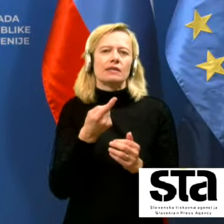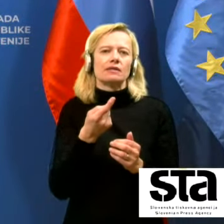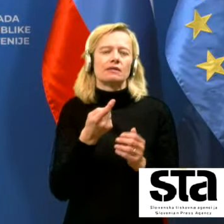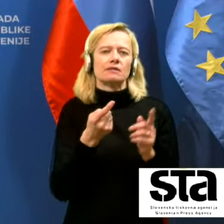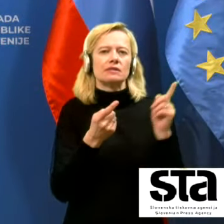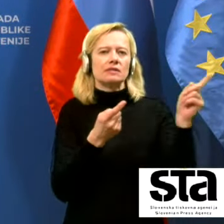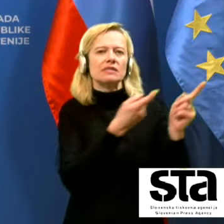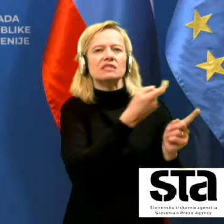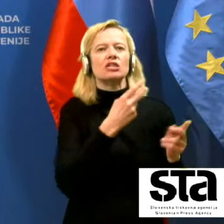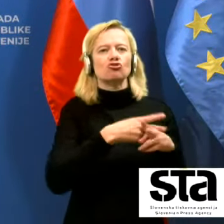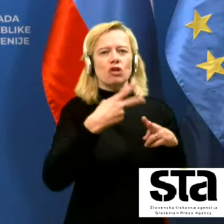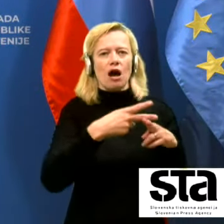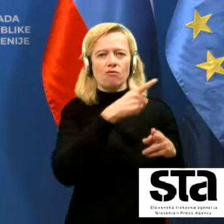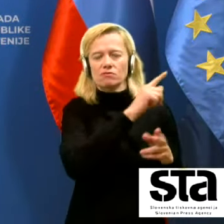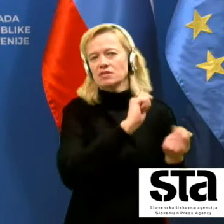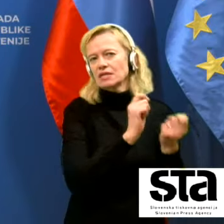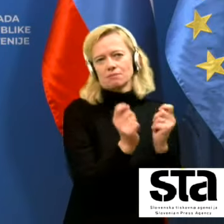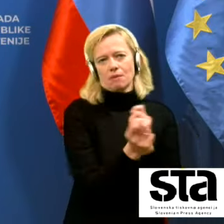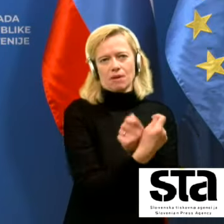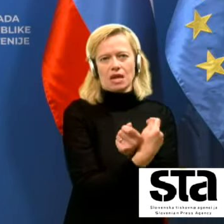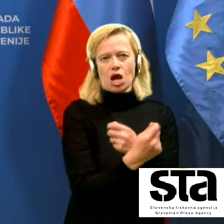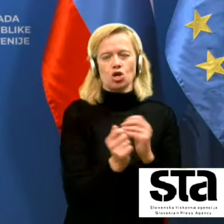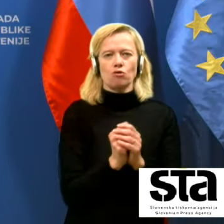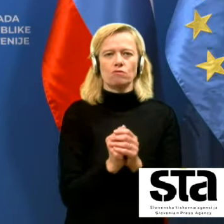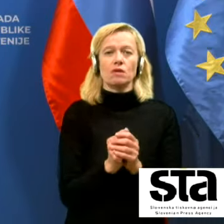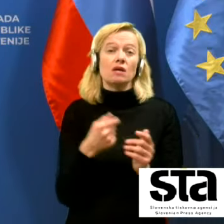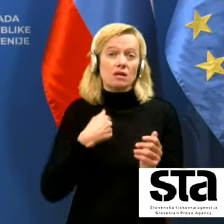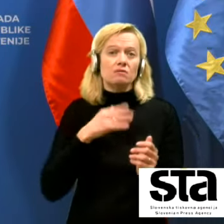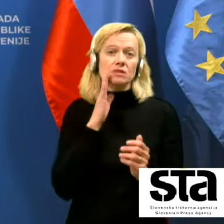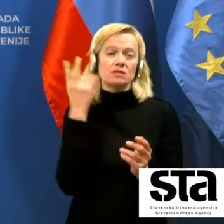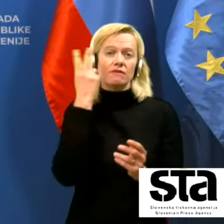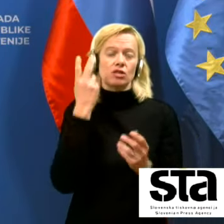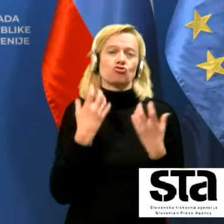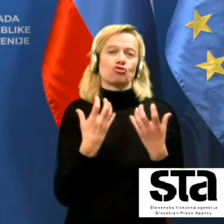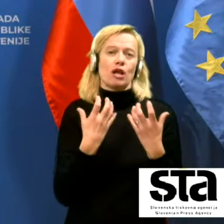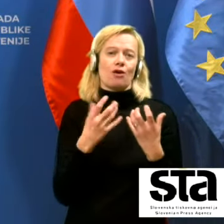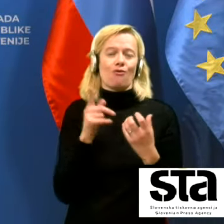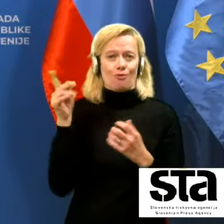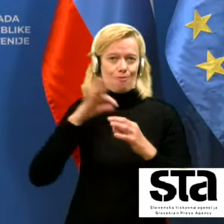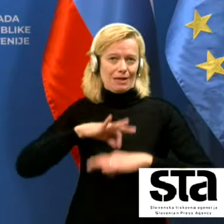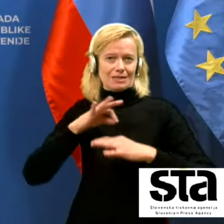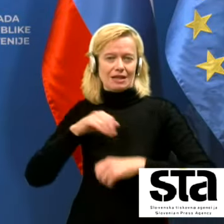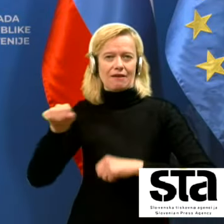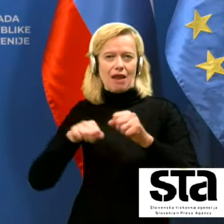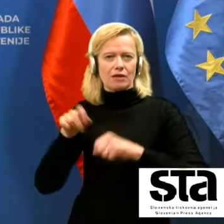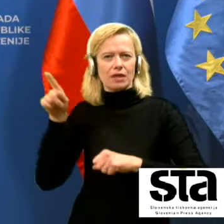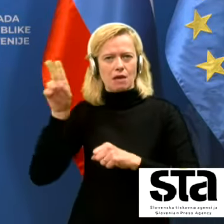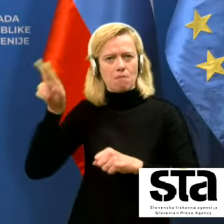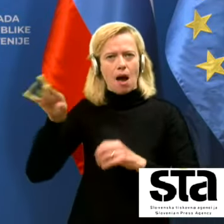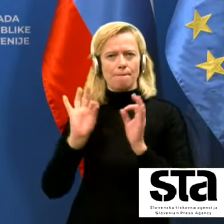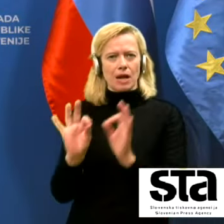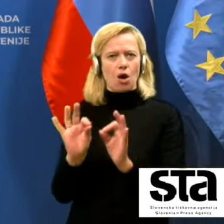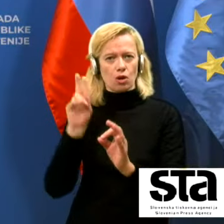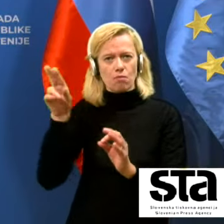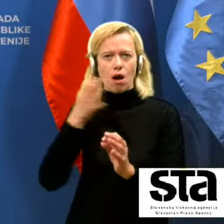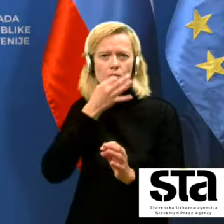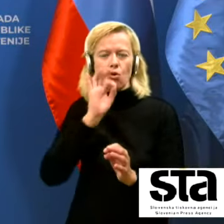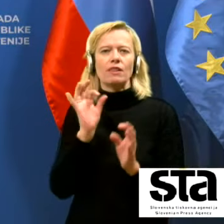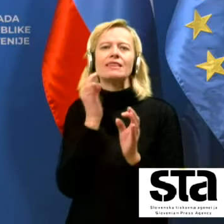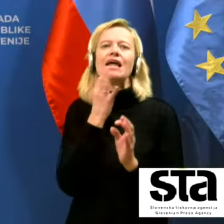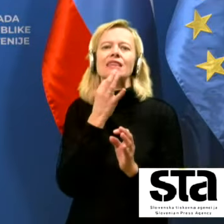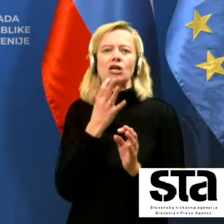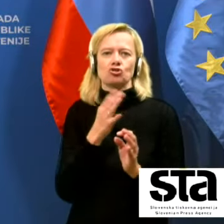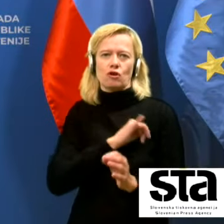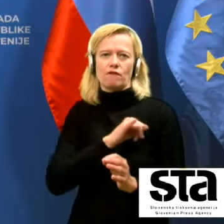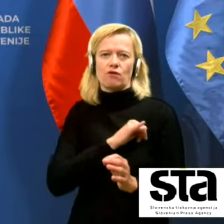držav spreminjajo. Jaz bi si želel, sveda, da ima predsednik vlade prav in da ima bolj natančno informacijo in da